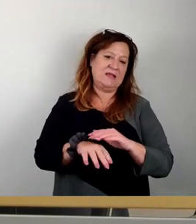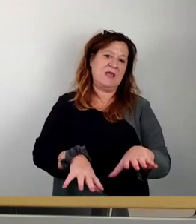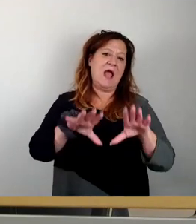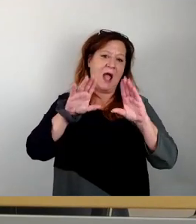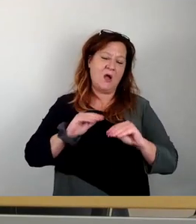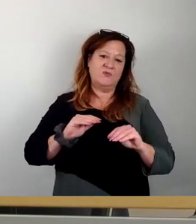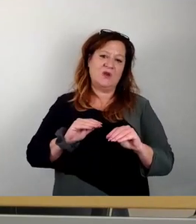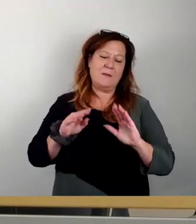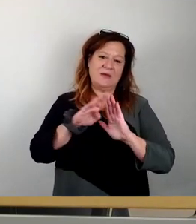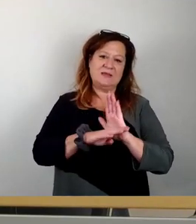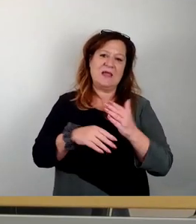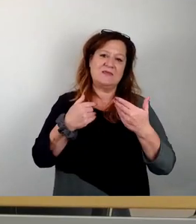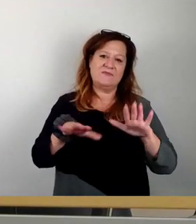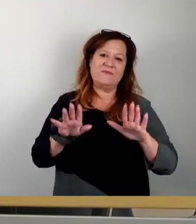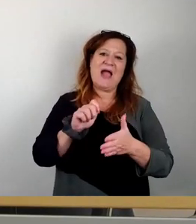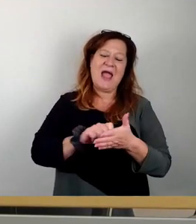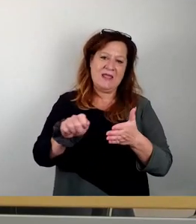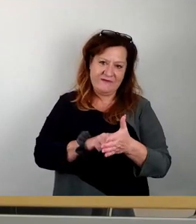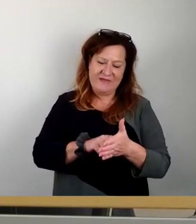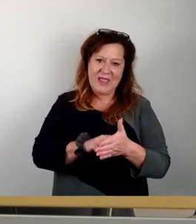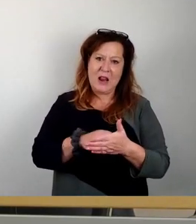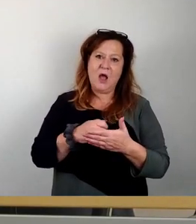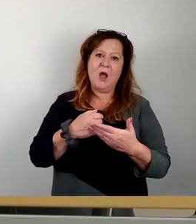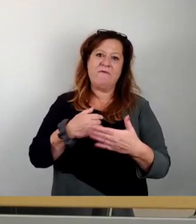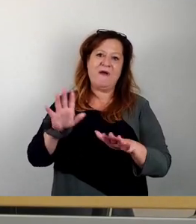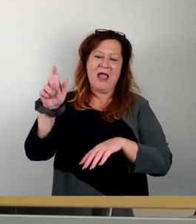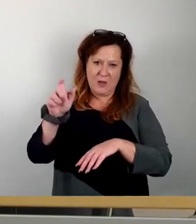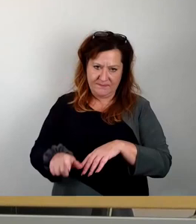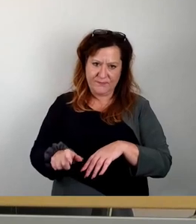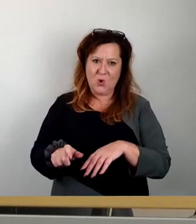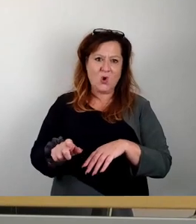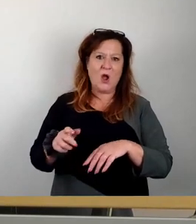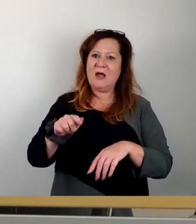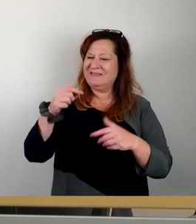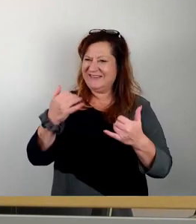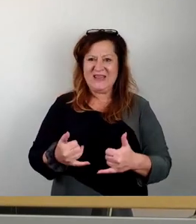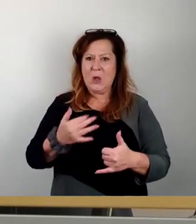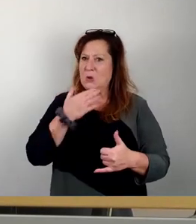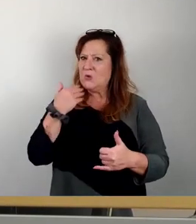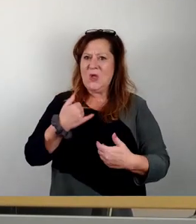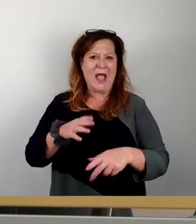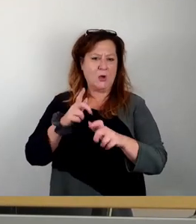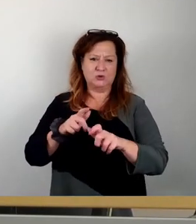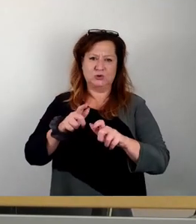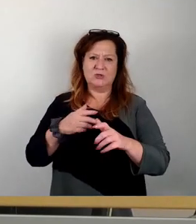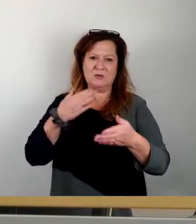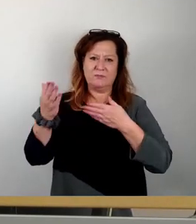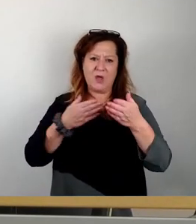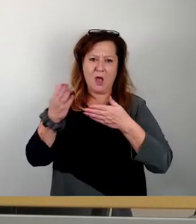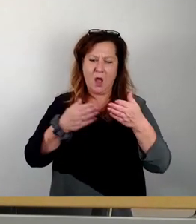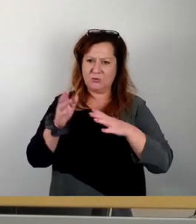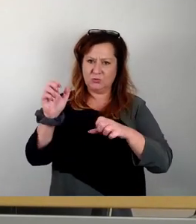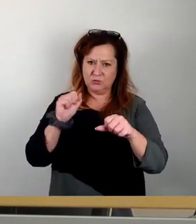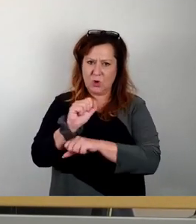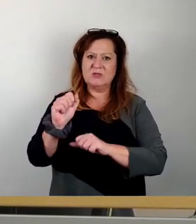Freie Bürger. Hier gab es keine Ausschussberatung. Trotzdem wurde ich Frau Dagen bitten,